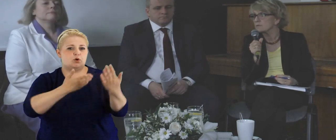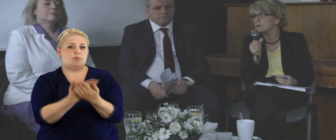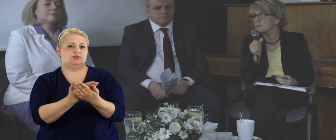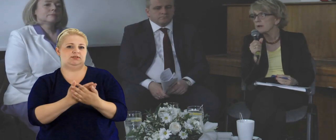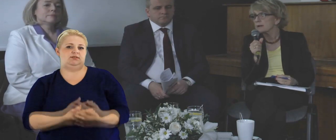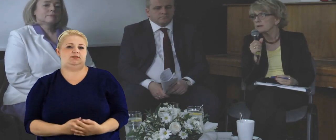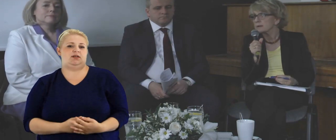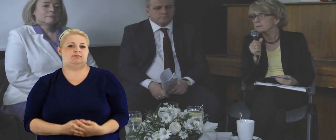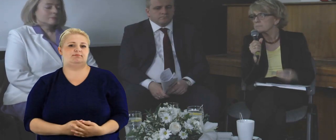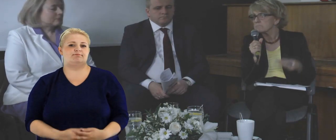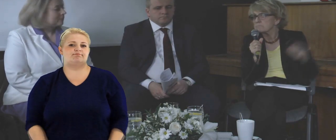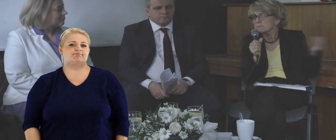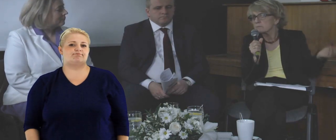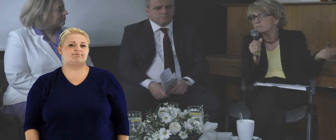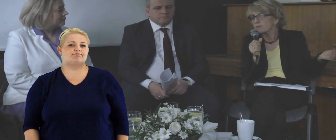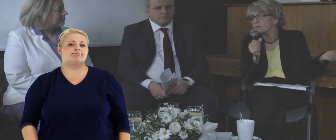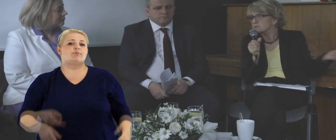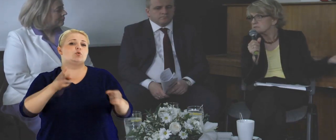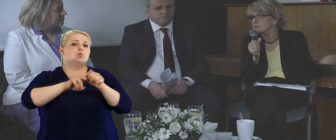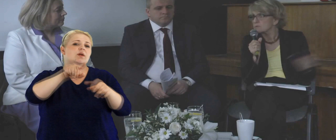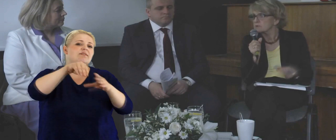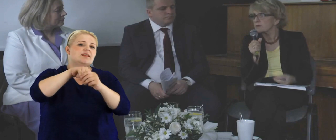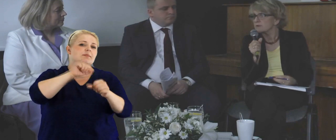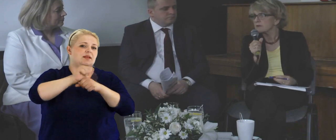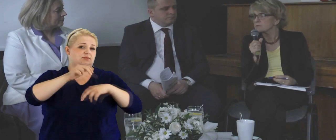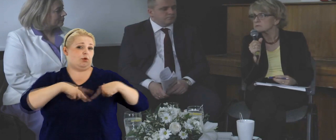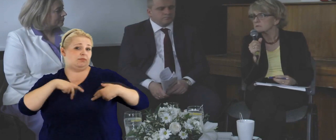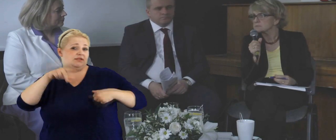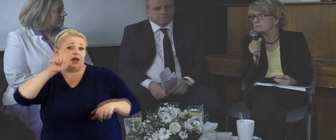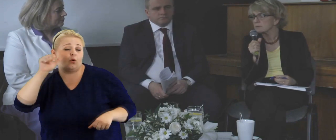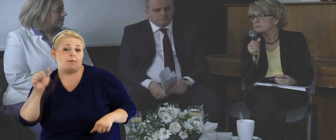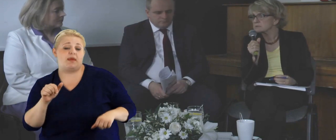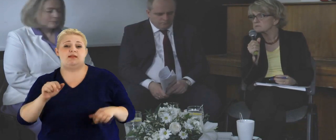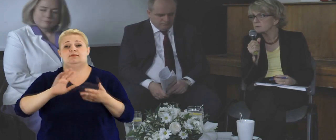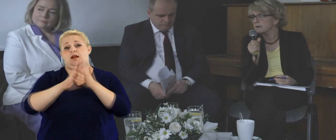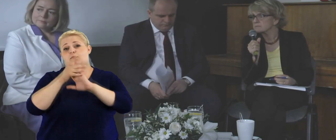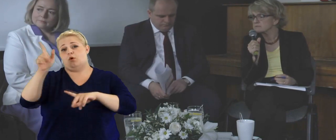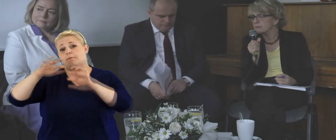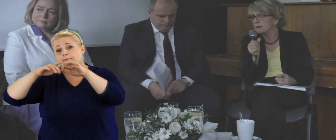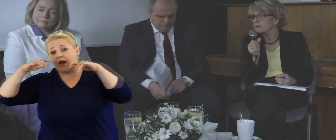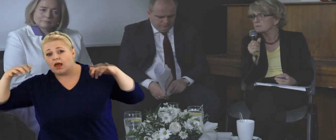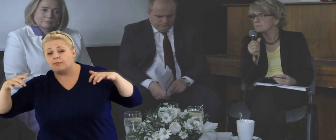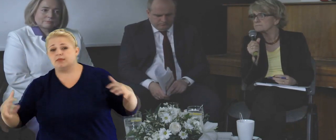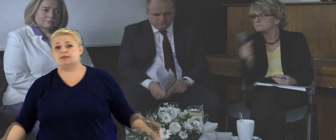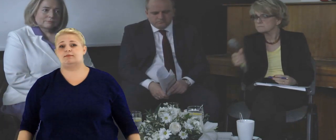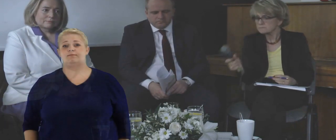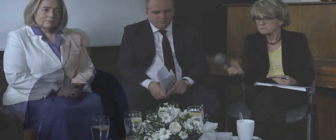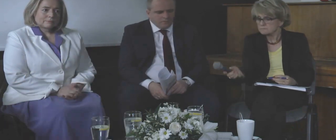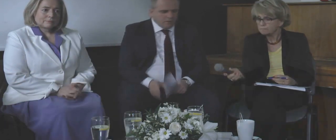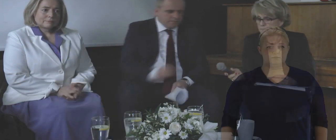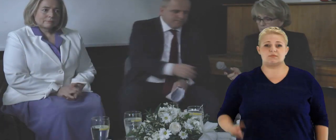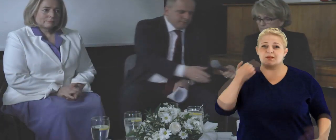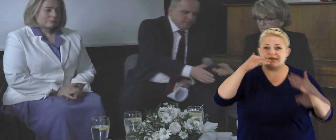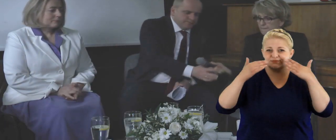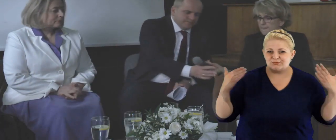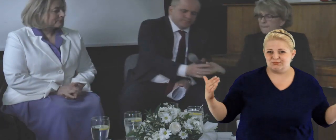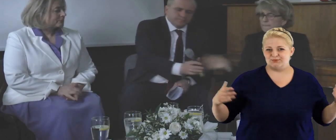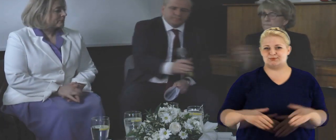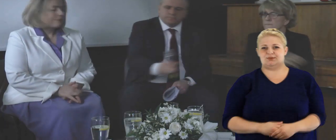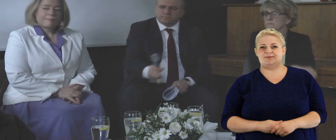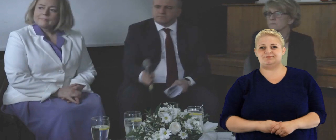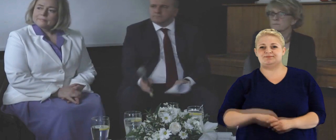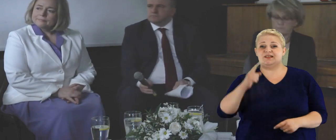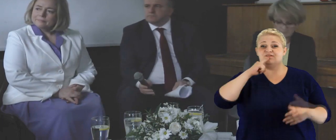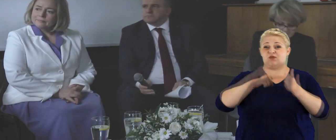modyfikują propozycje, które się pojawiają, czy z Komisji Europejskiej, czy z parlamentu. Bardzo